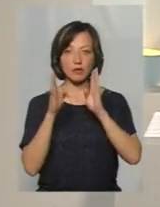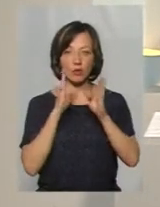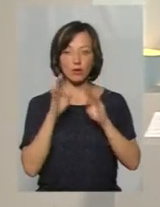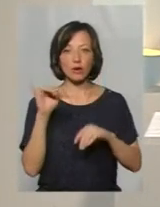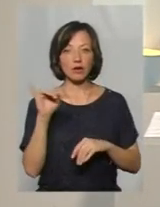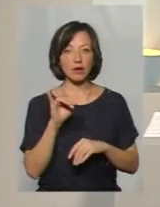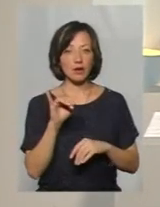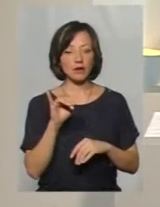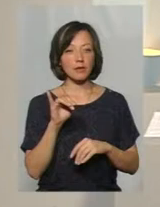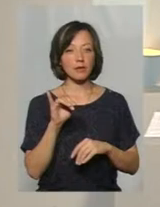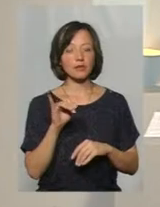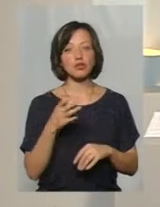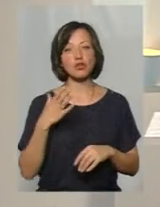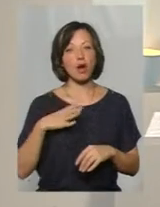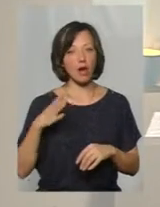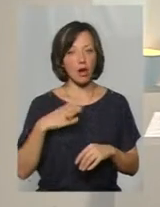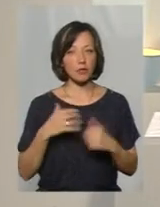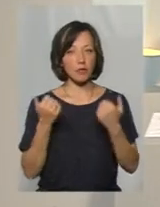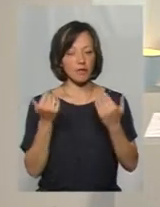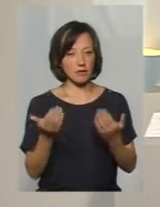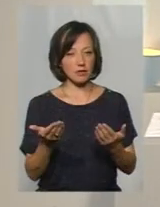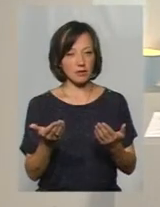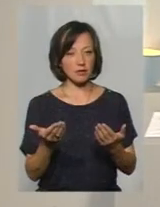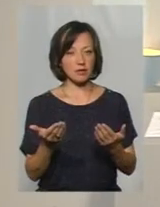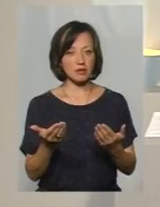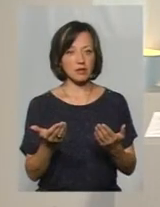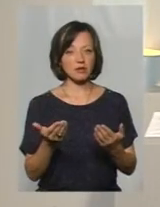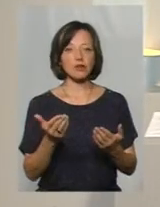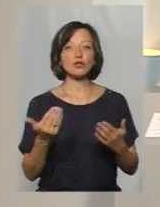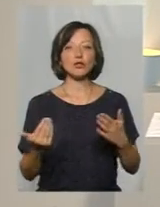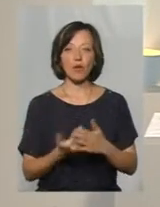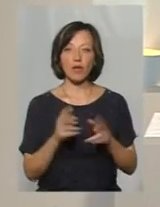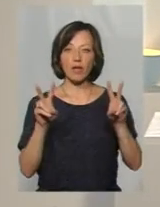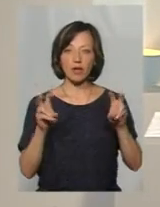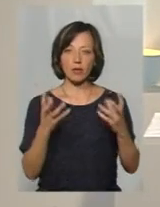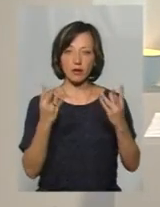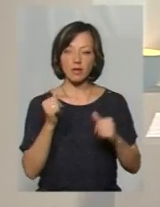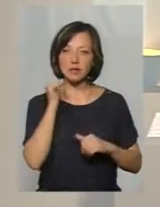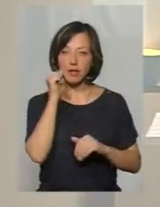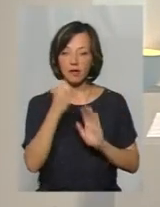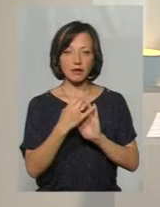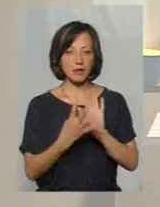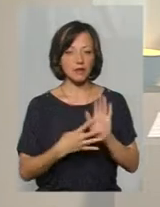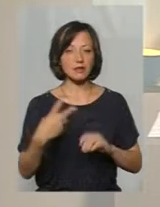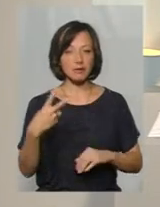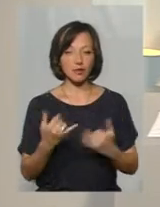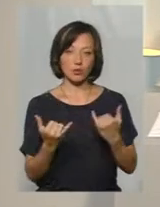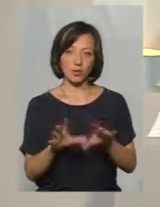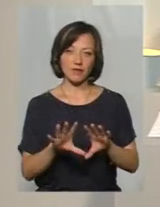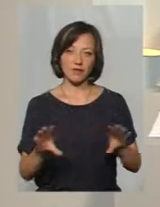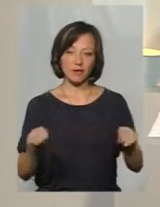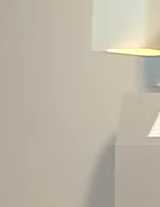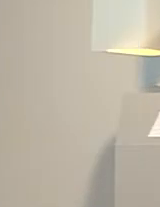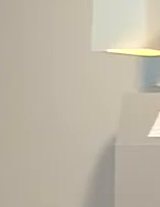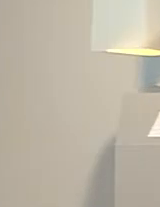мережах. А ми чекаємо на вас вже з новою темою дня завтра о 19.20. А на сьогодні все.